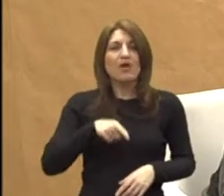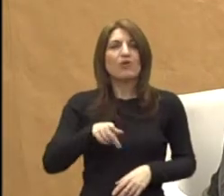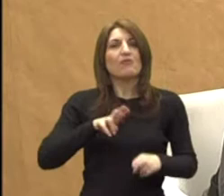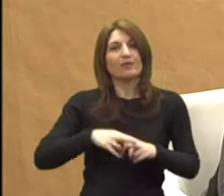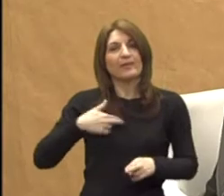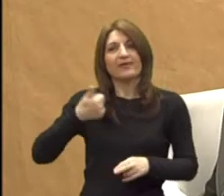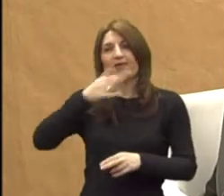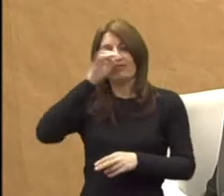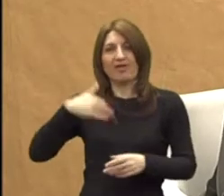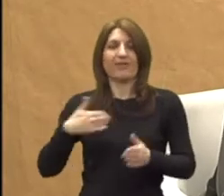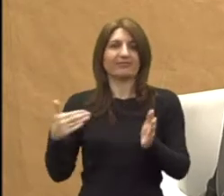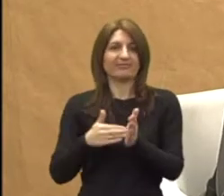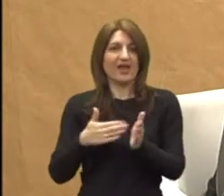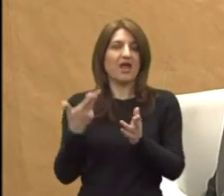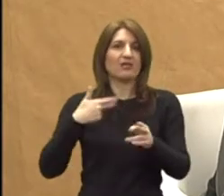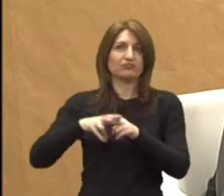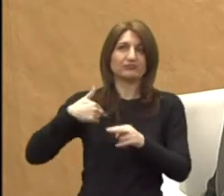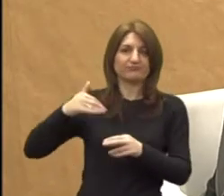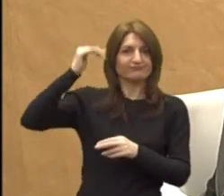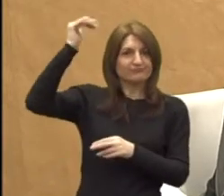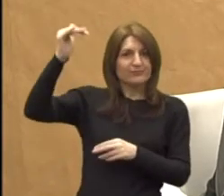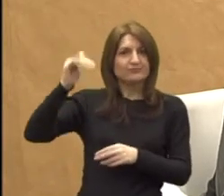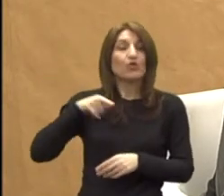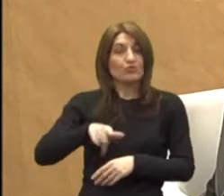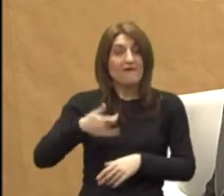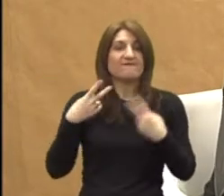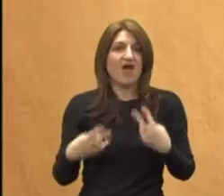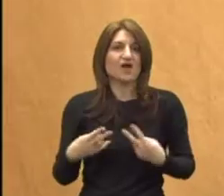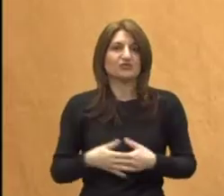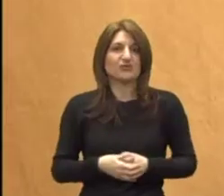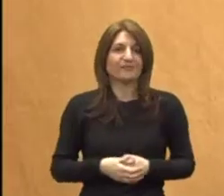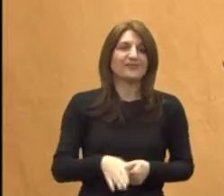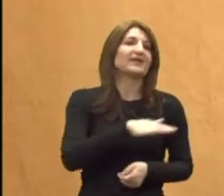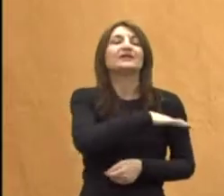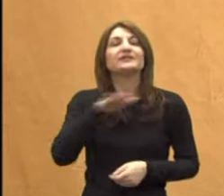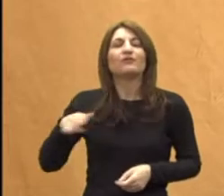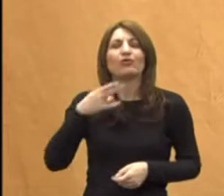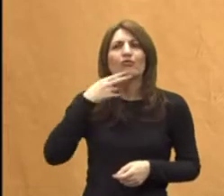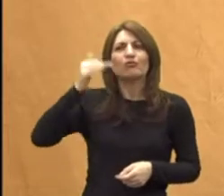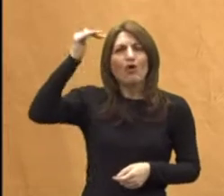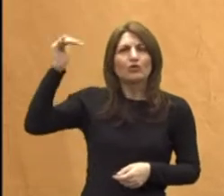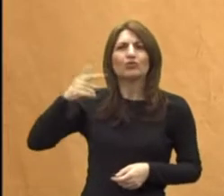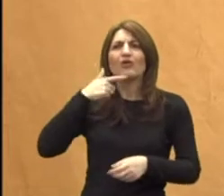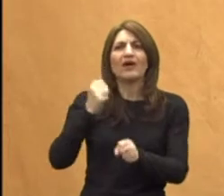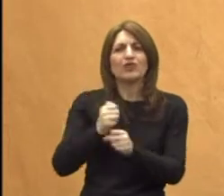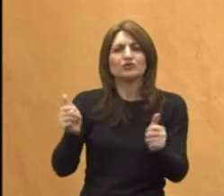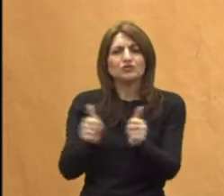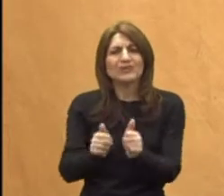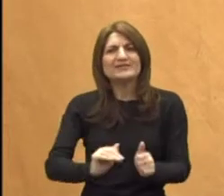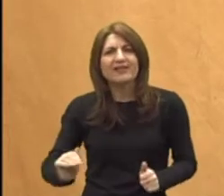potrebno. Da, to je ono što je važno. To je ono što je važno. Što bi trebali svi mi odrasli koji se bavimo sa djecom ili sa nekom